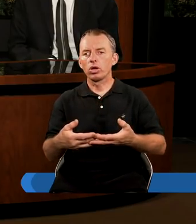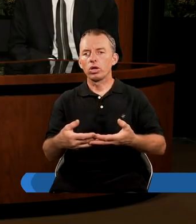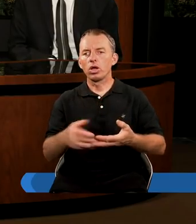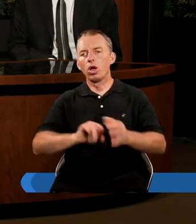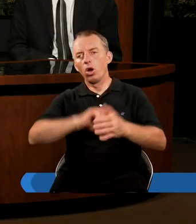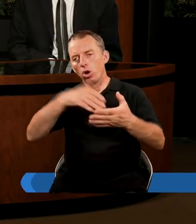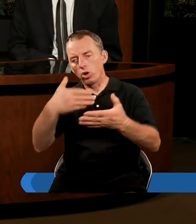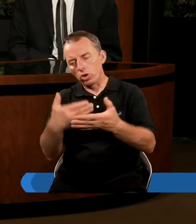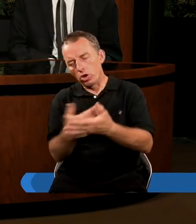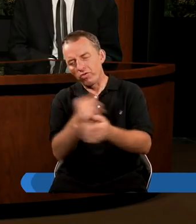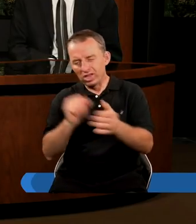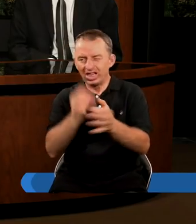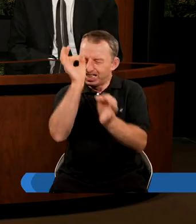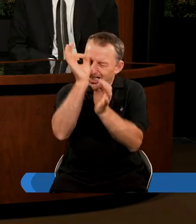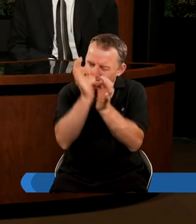odnowić do cna.